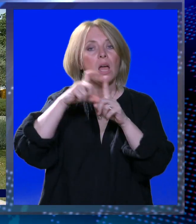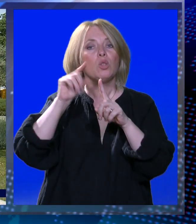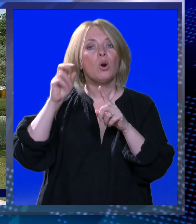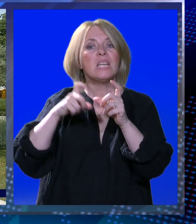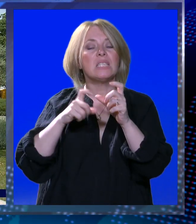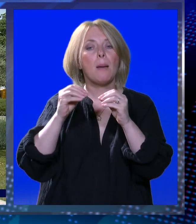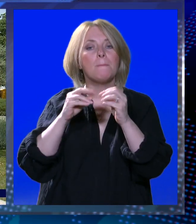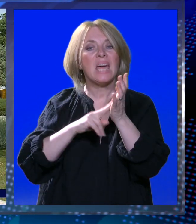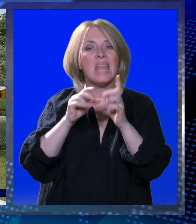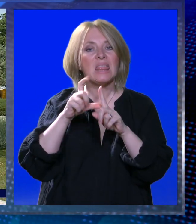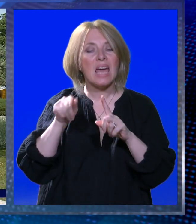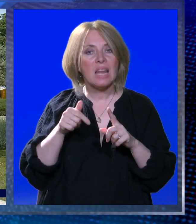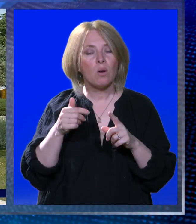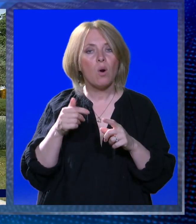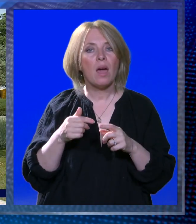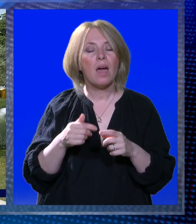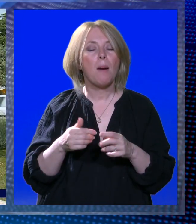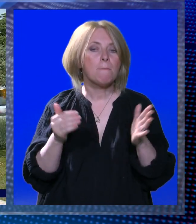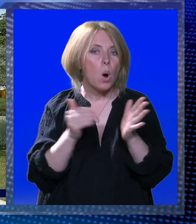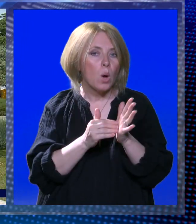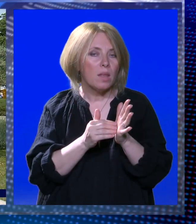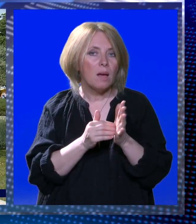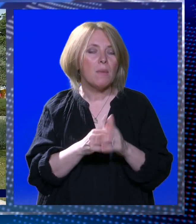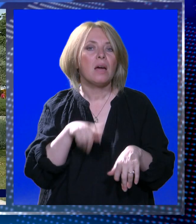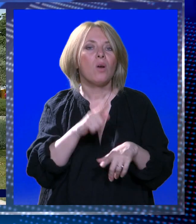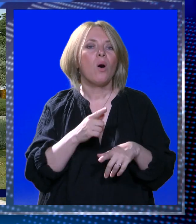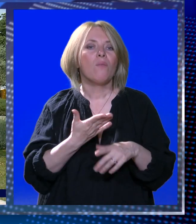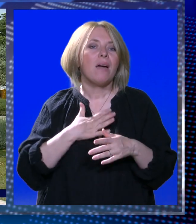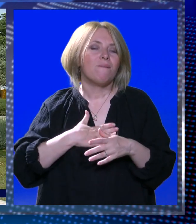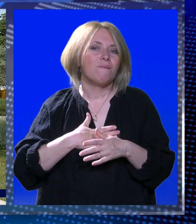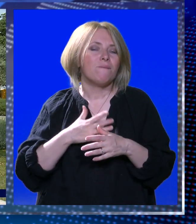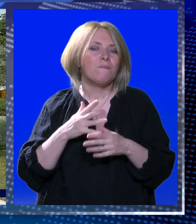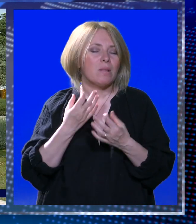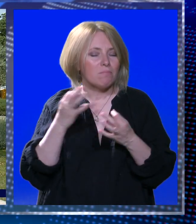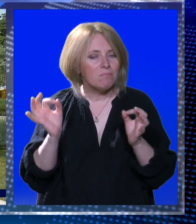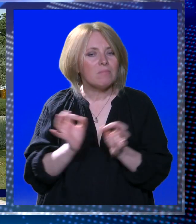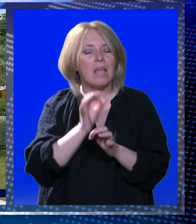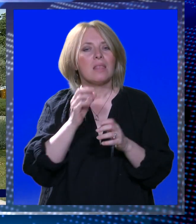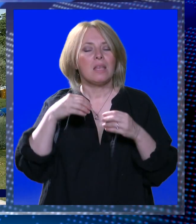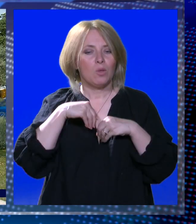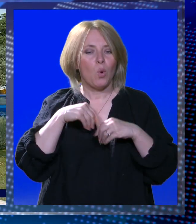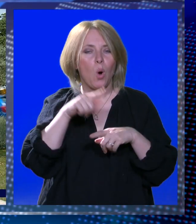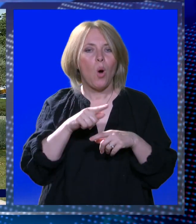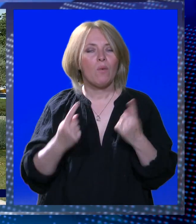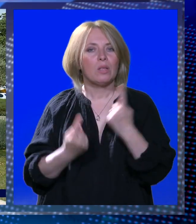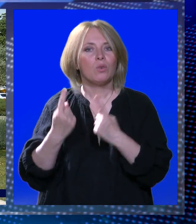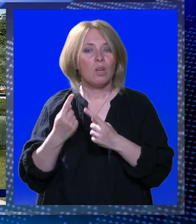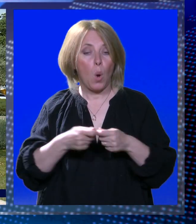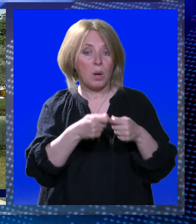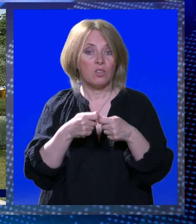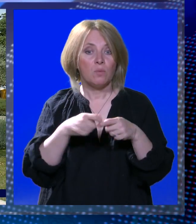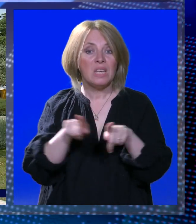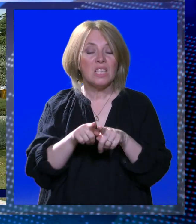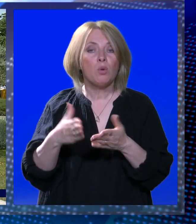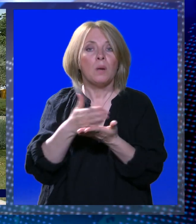Doris Bender, naše sugrađanke, koji je prije svega potreban ovaj vedri duho ovakvih događanja, a organizirat ćemo i prikupljanje